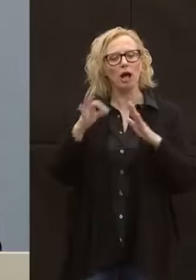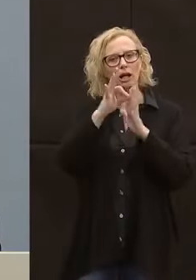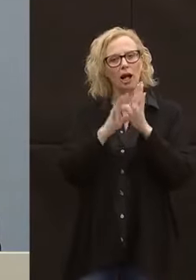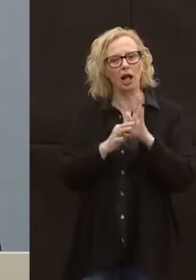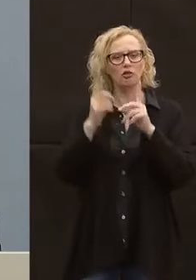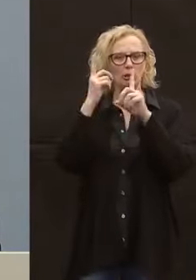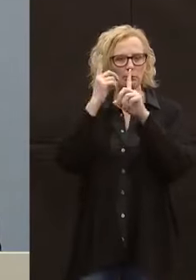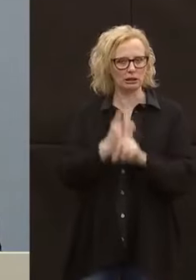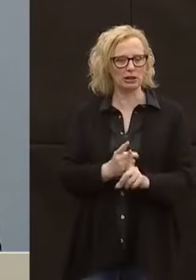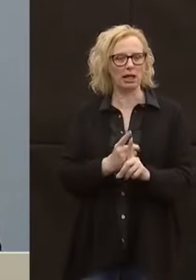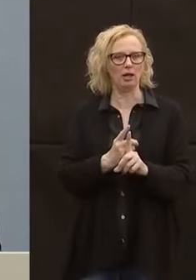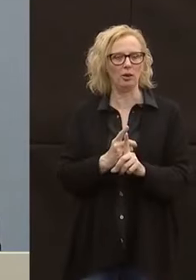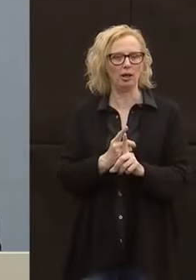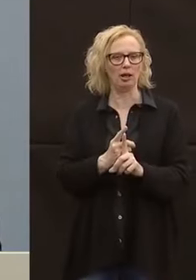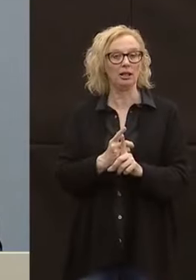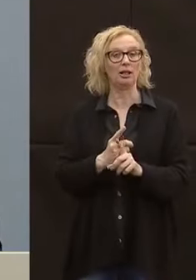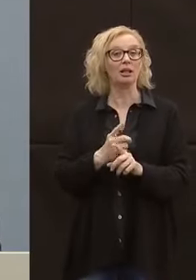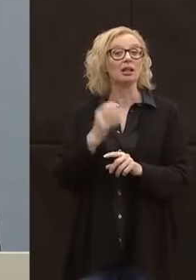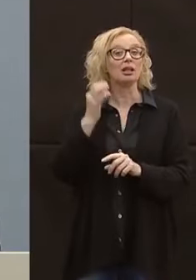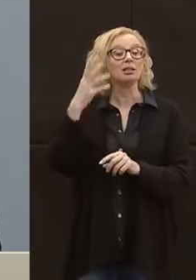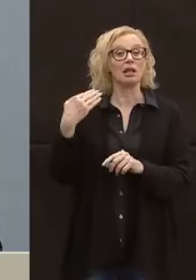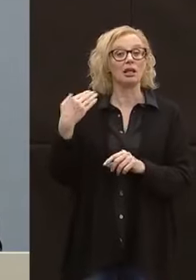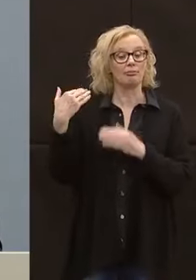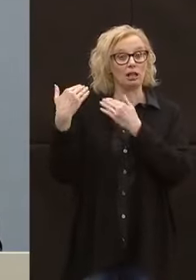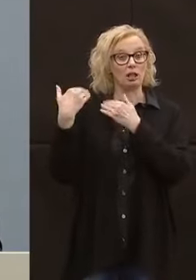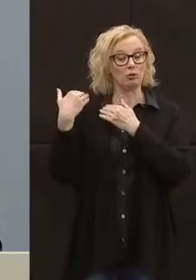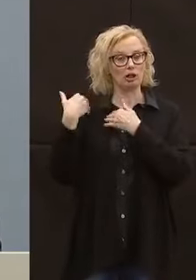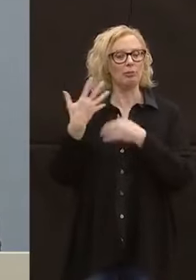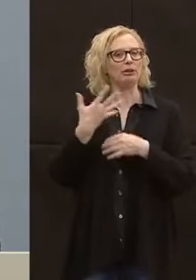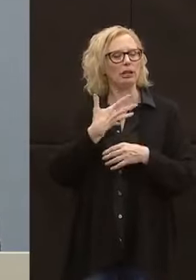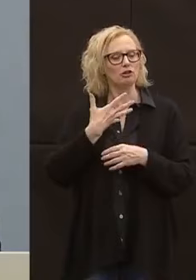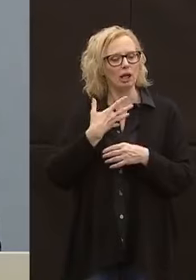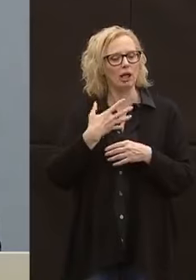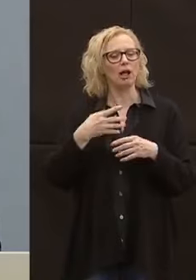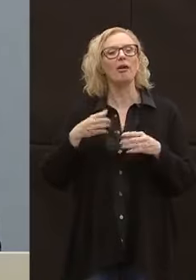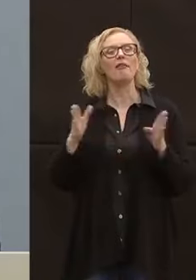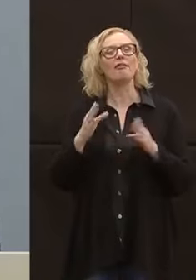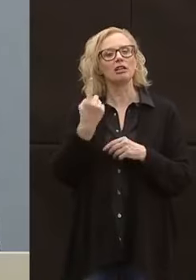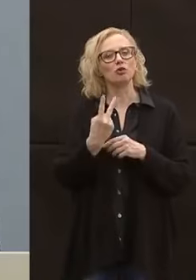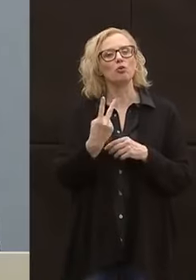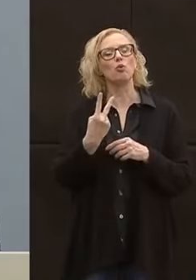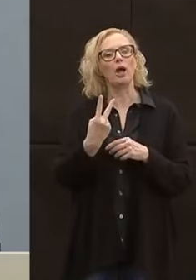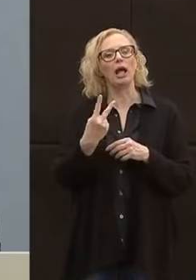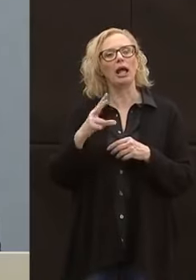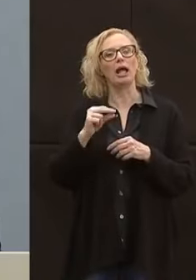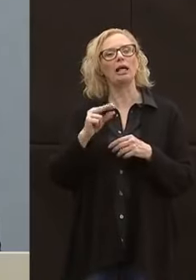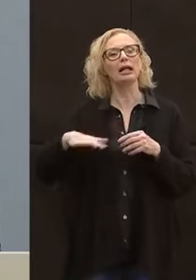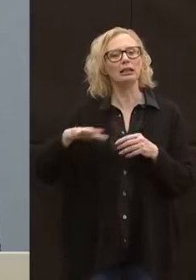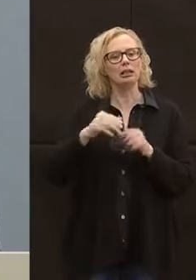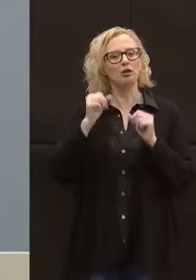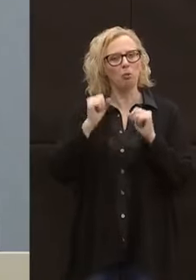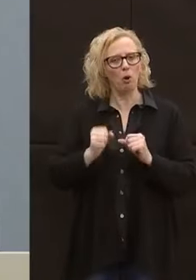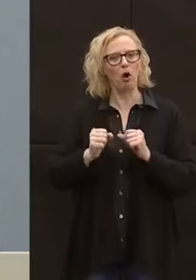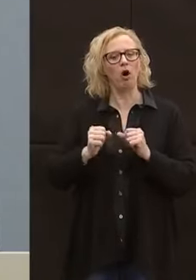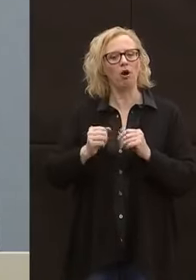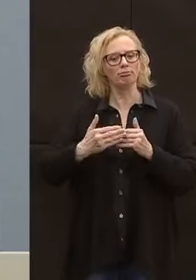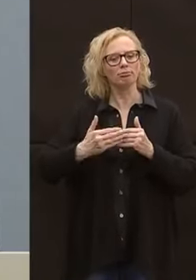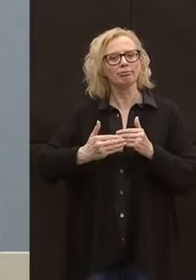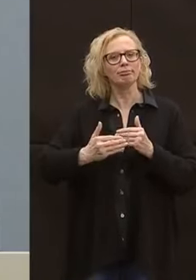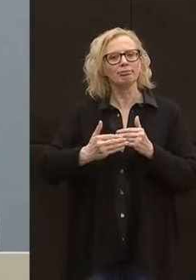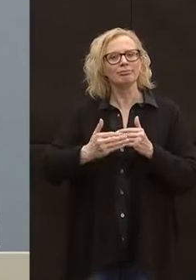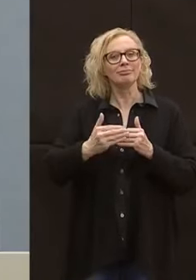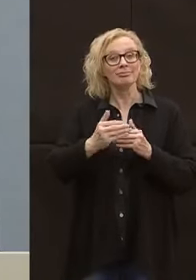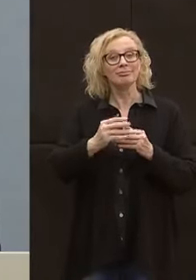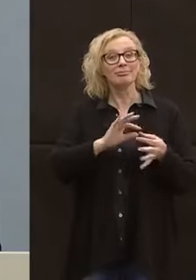un forte senso di responsabilità. Se questo sarà il percorso che metteremo in moto, la fase 2 del Trentino, sarà una fase 2 che avrà il minor